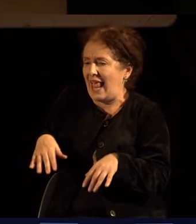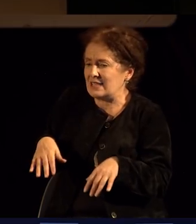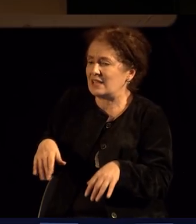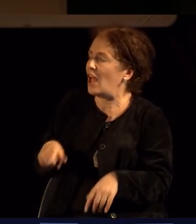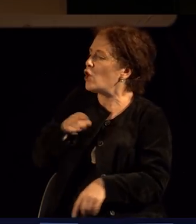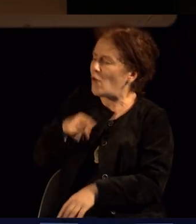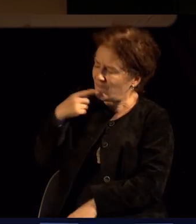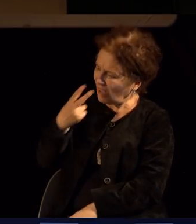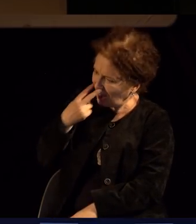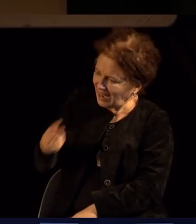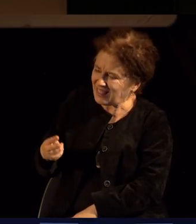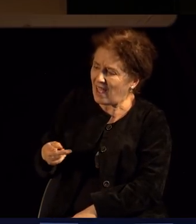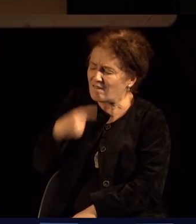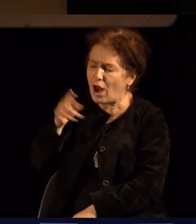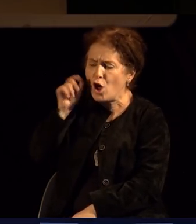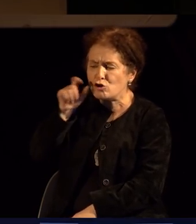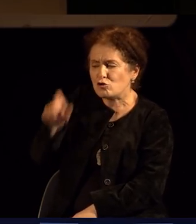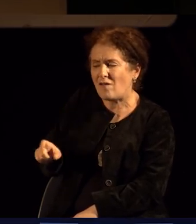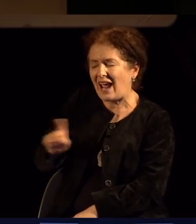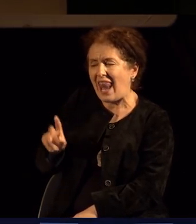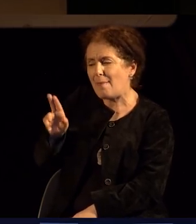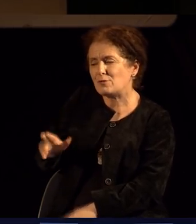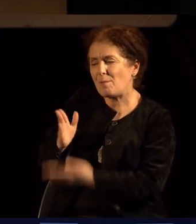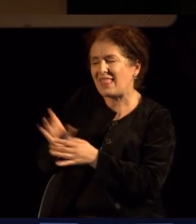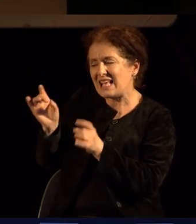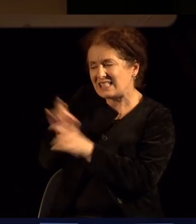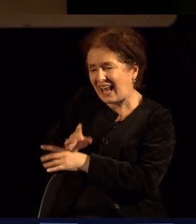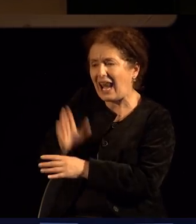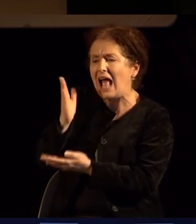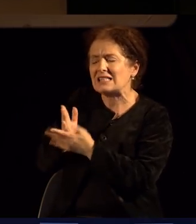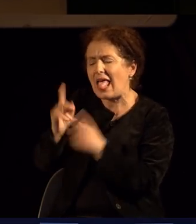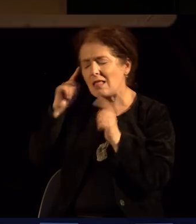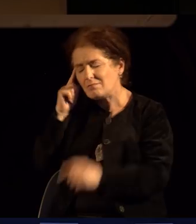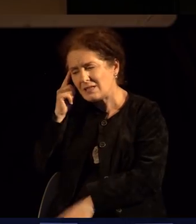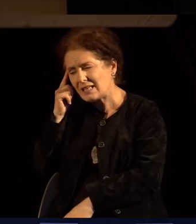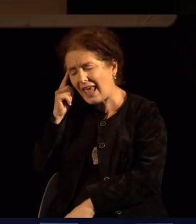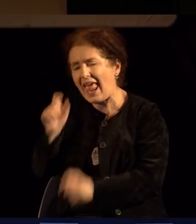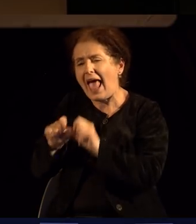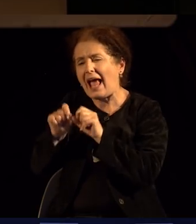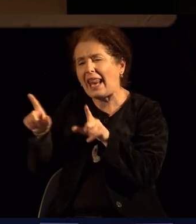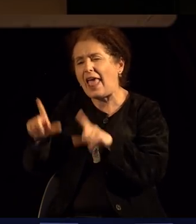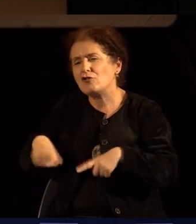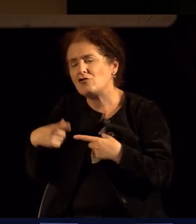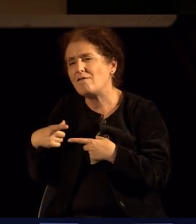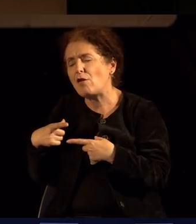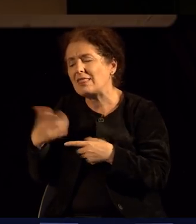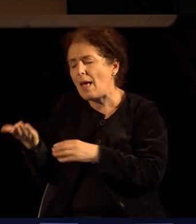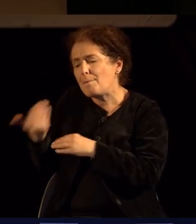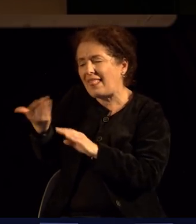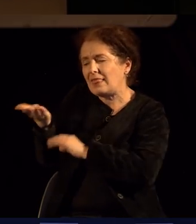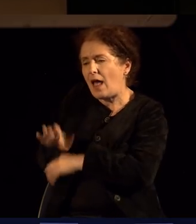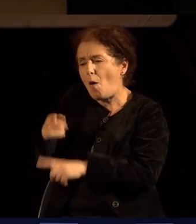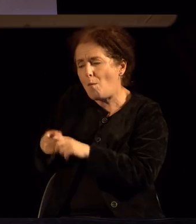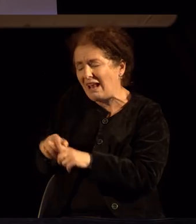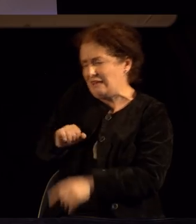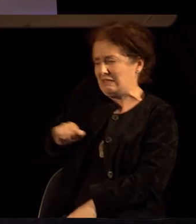дека човек не може да биде среќен ако цело време мисли на крајот на животот и смрта, и